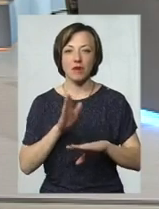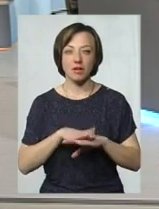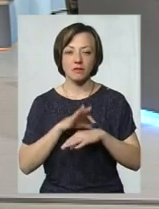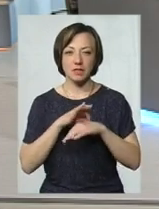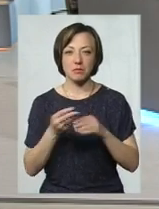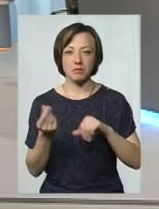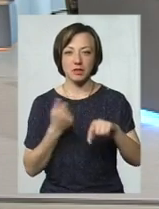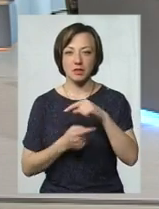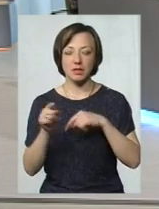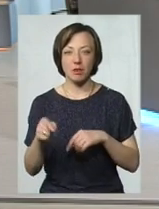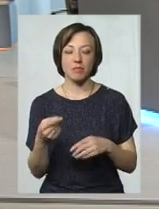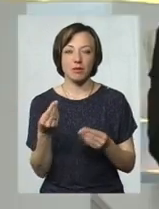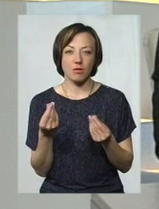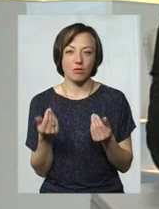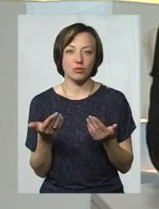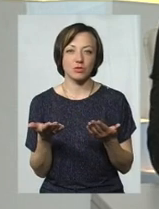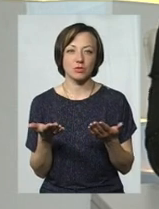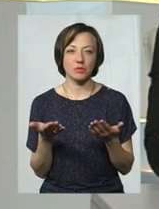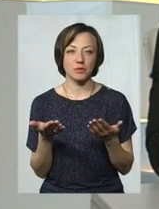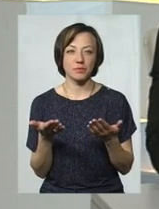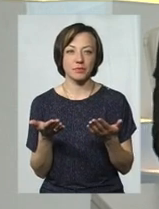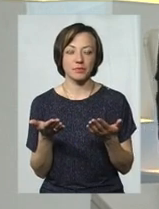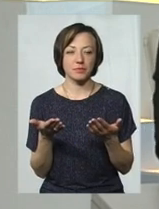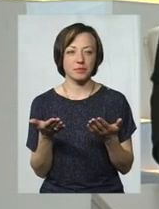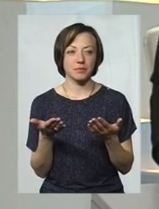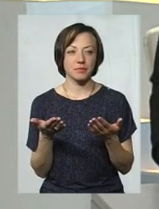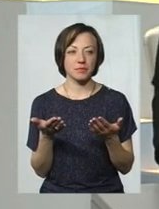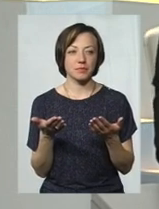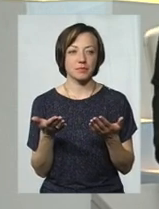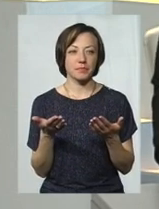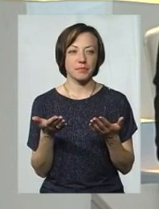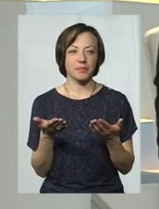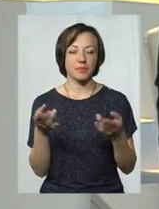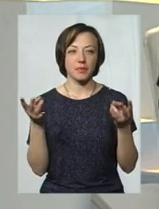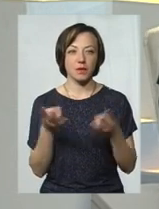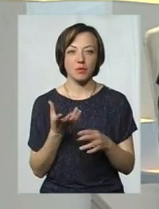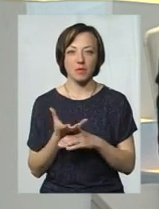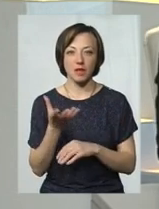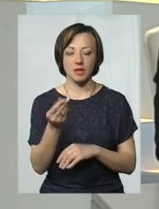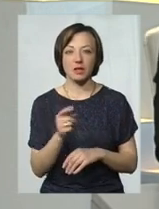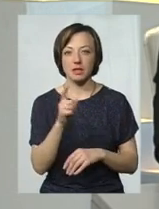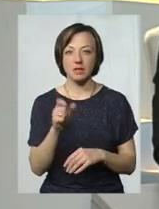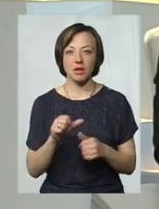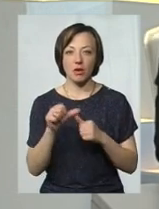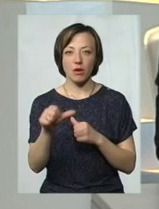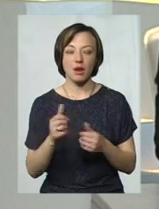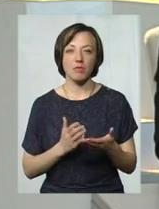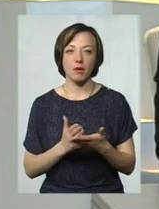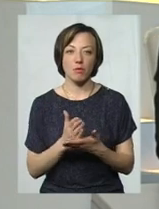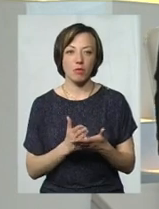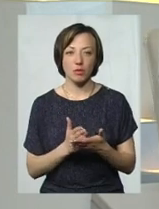і що там він коштиє, ну, там потрібно платити за окремі послуги.